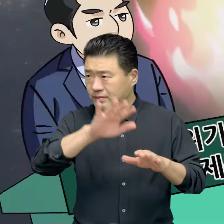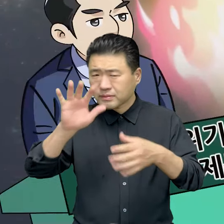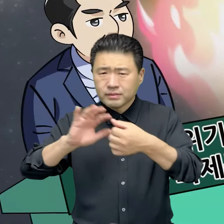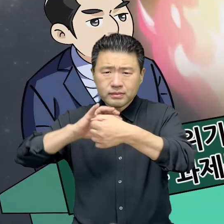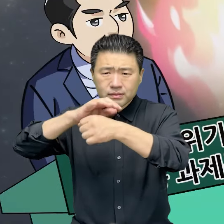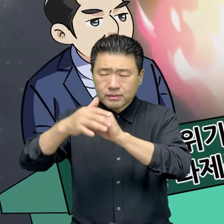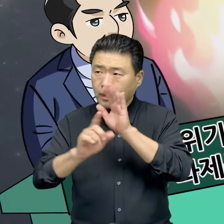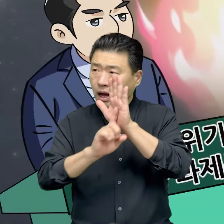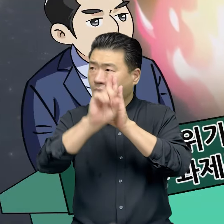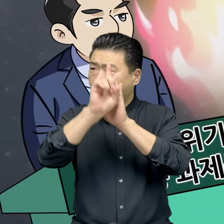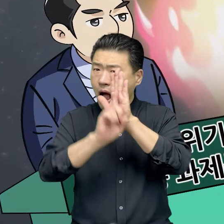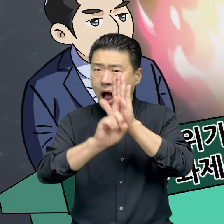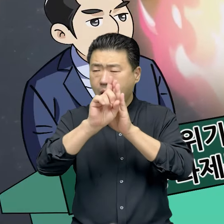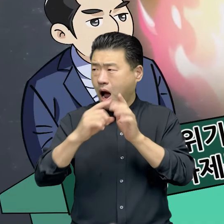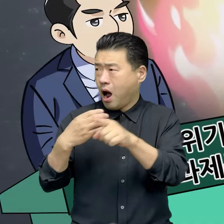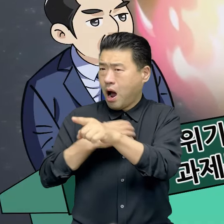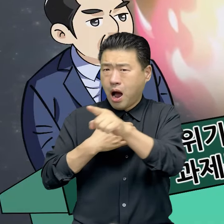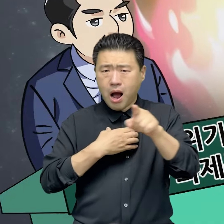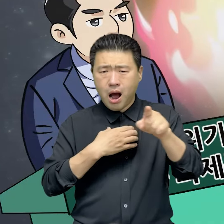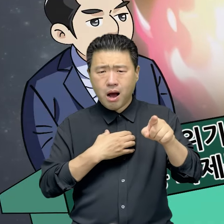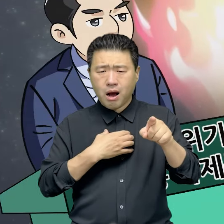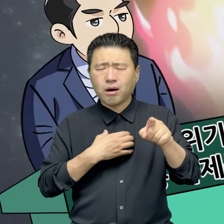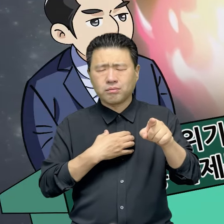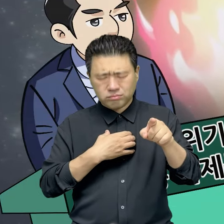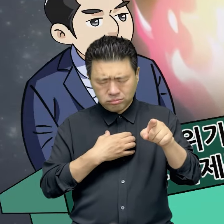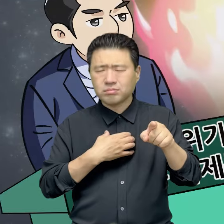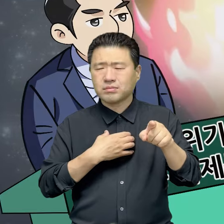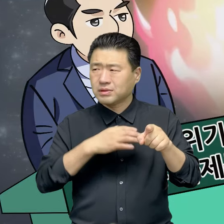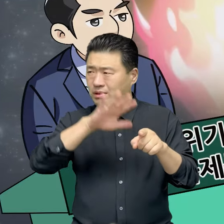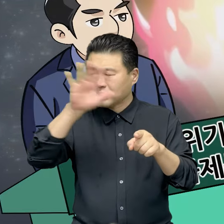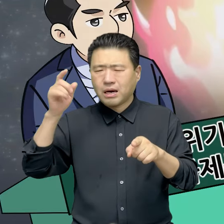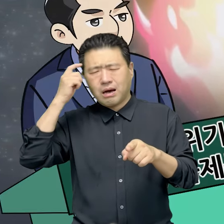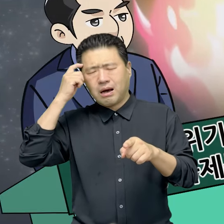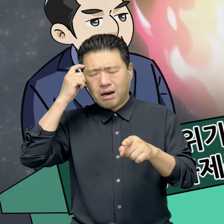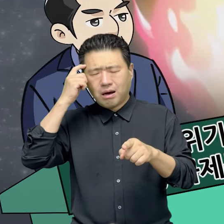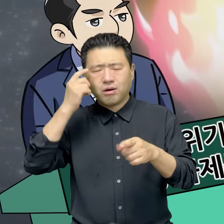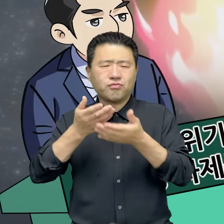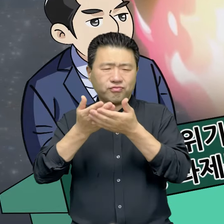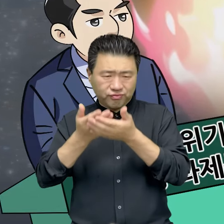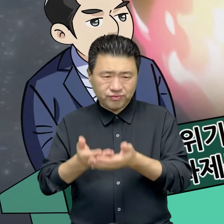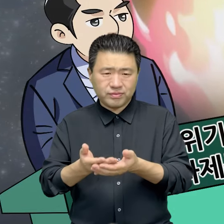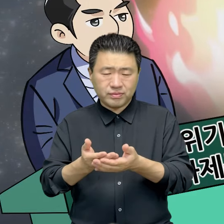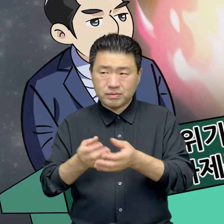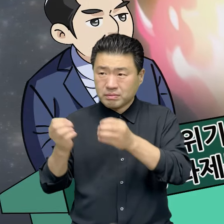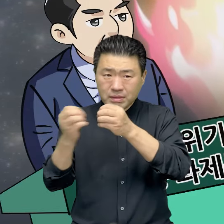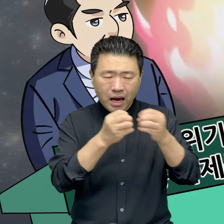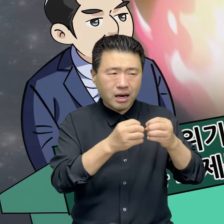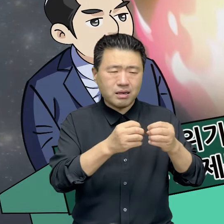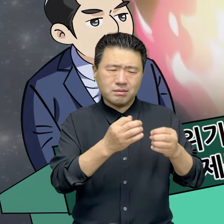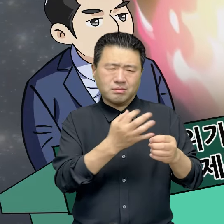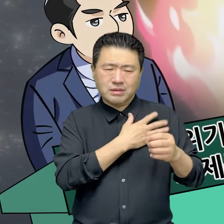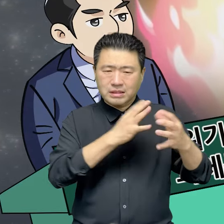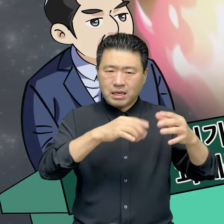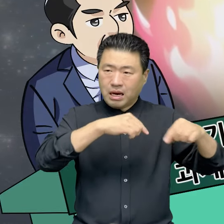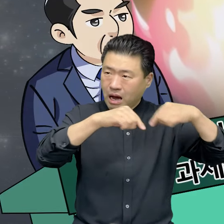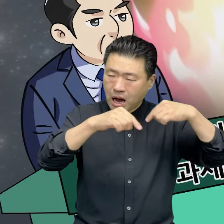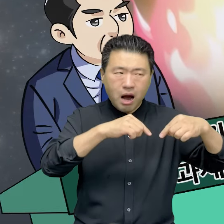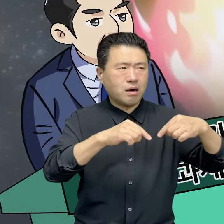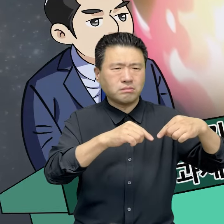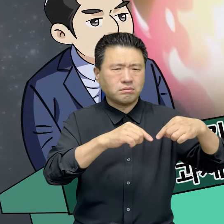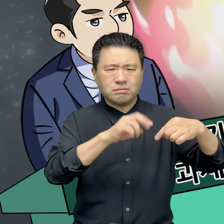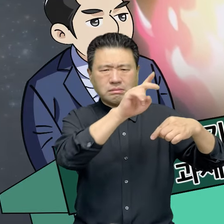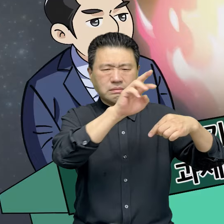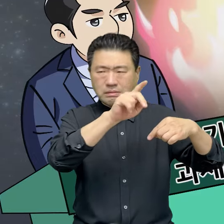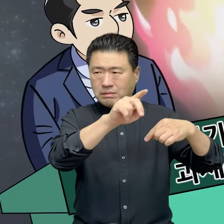오늘날 기후위기는 전 세계적으로 가장 뜨거운 이슈입니다. 기후정책이 선진국의 정치를 움직이고 거대